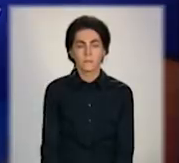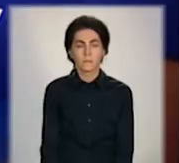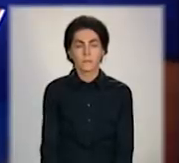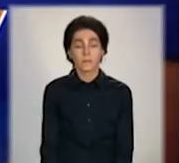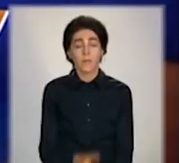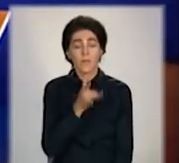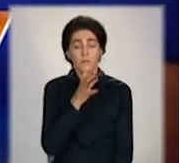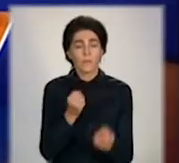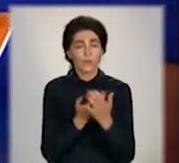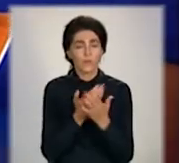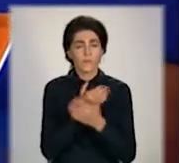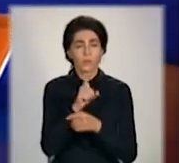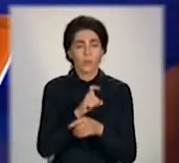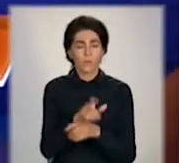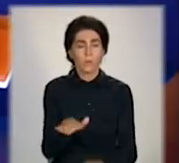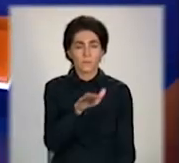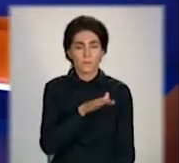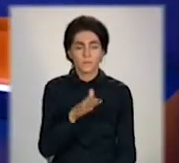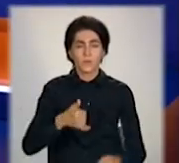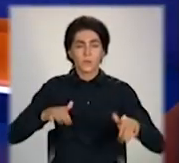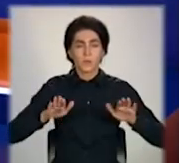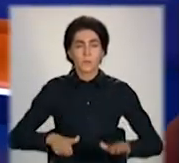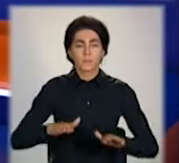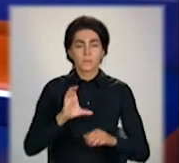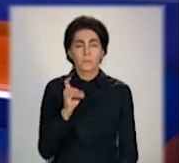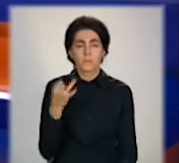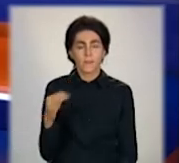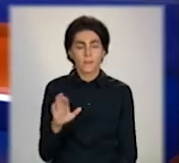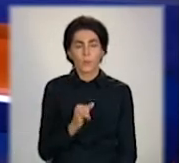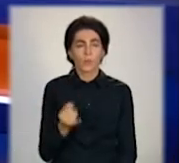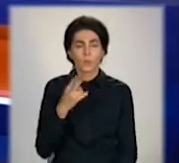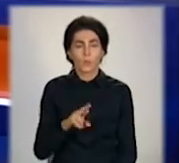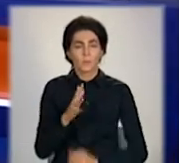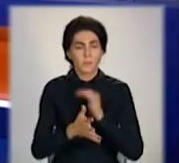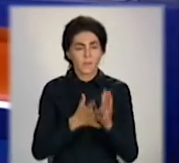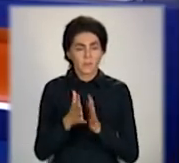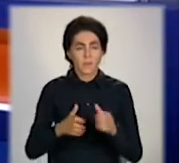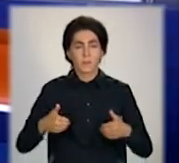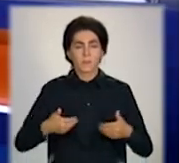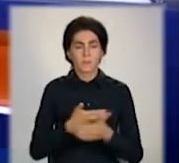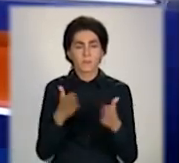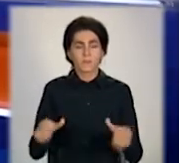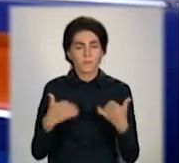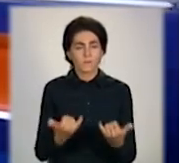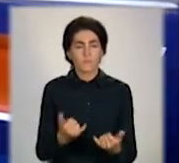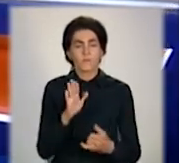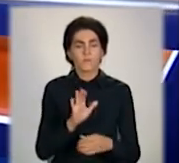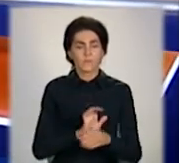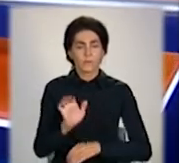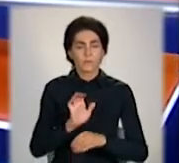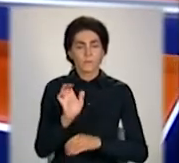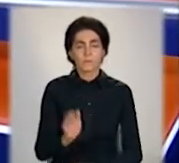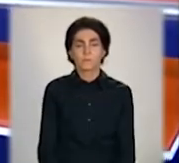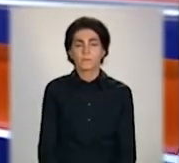Врімі новостей Донбаса. У студії Сергій Івруновий з мовою жастів Уляна Шумило. Вітаємо сьогодні у